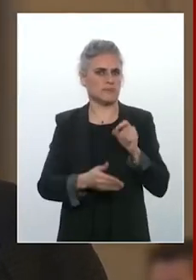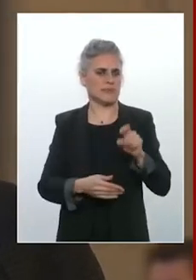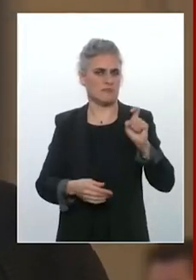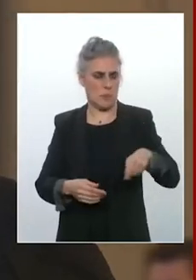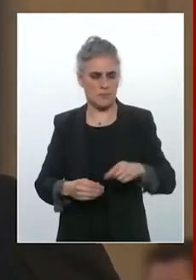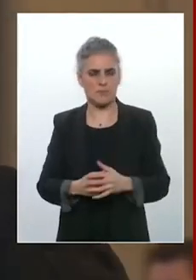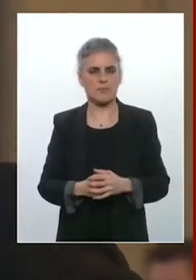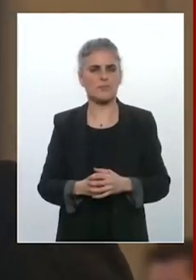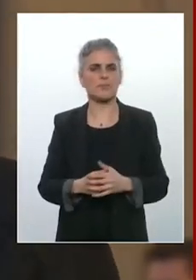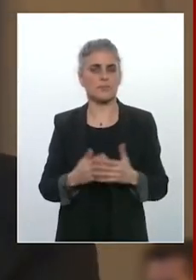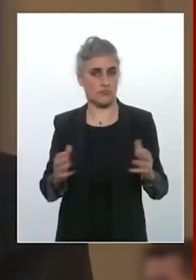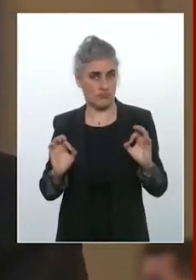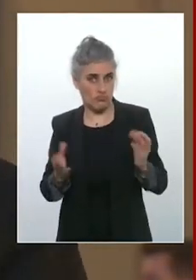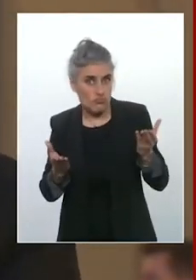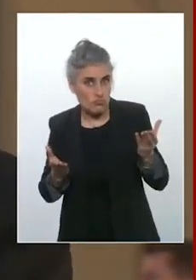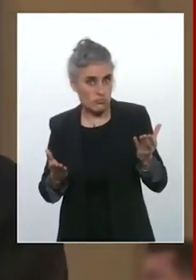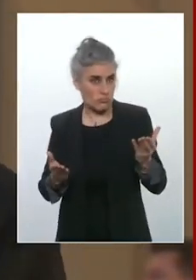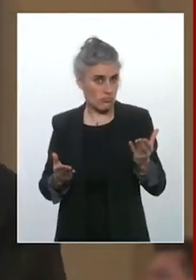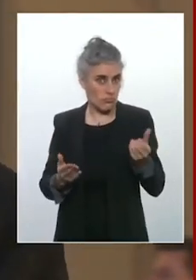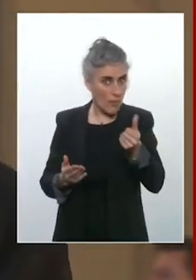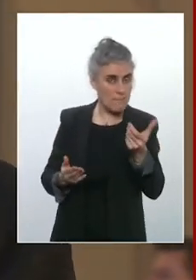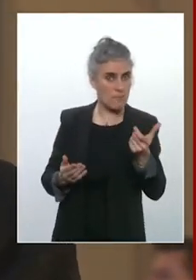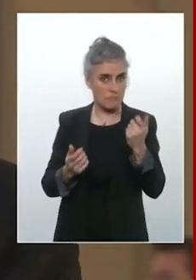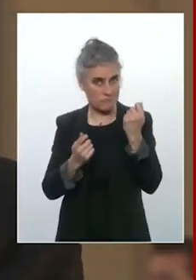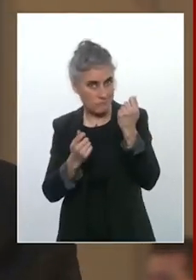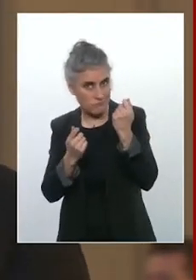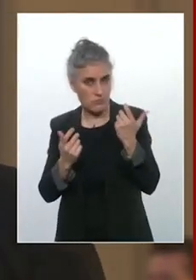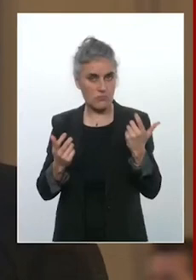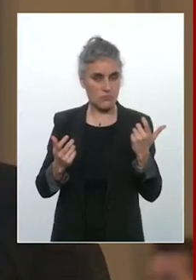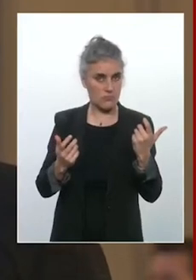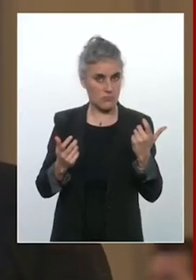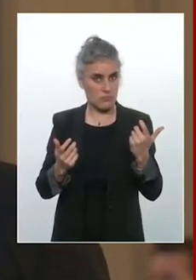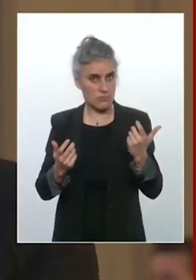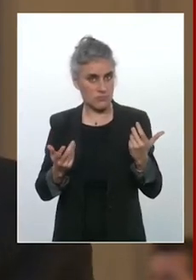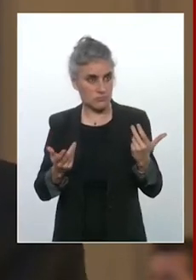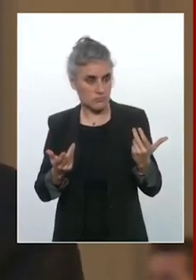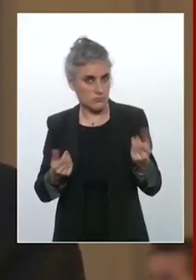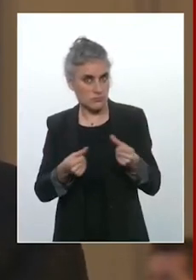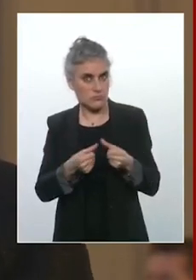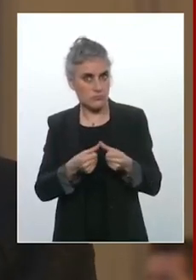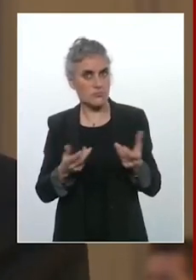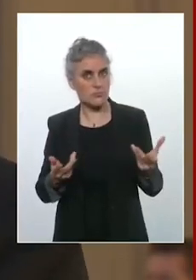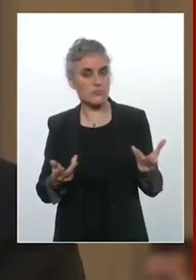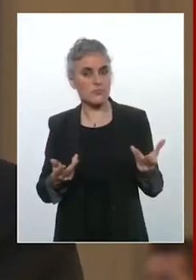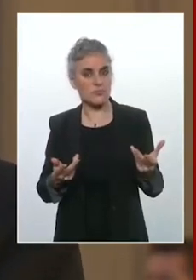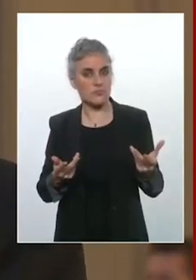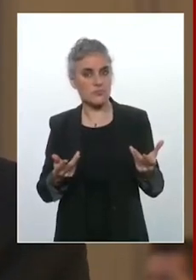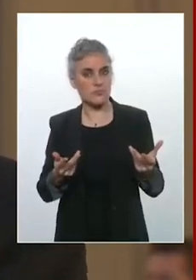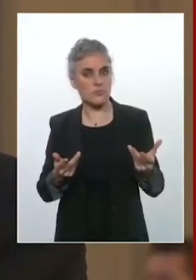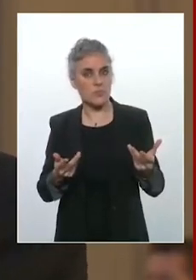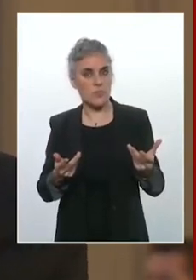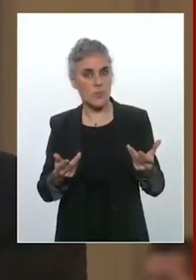Quel financement est-ce qu'on cherche pour cette aide à l'Ukraine